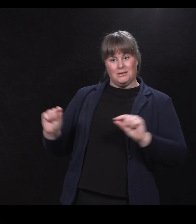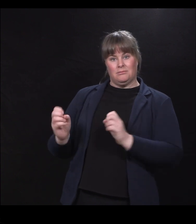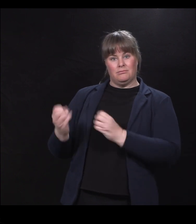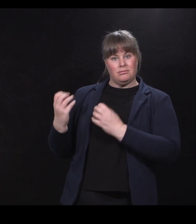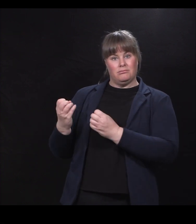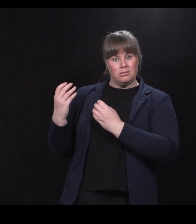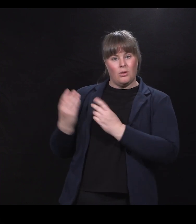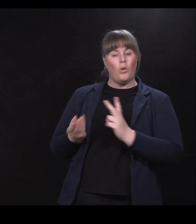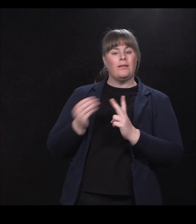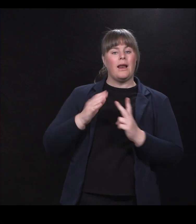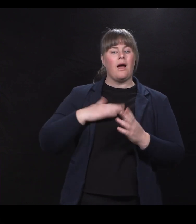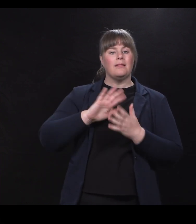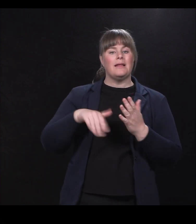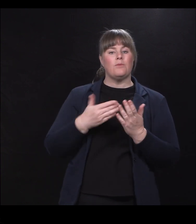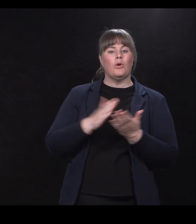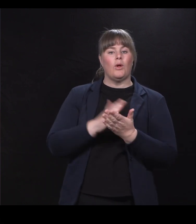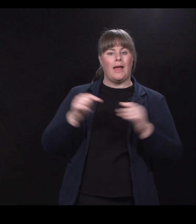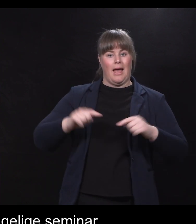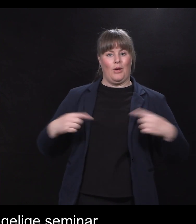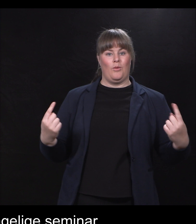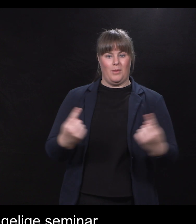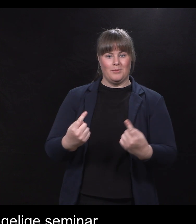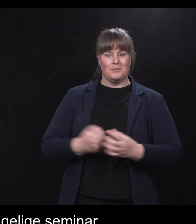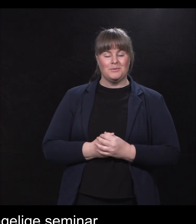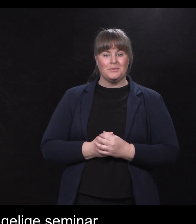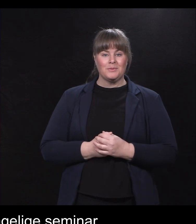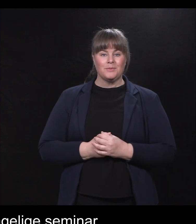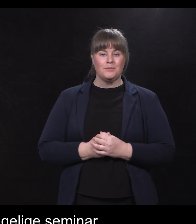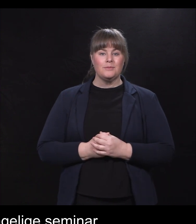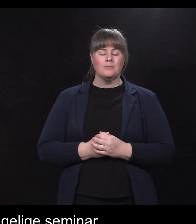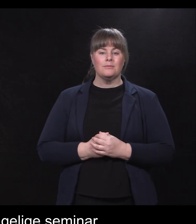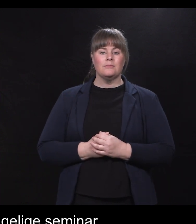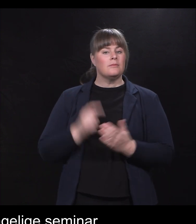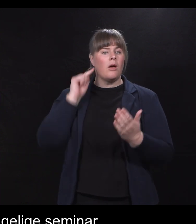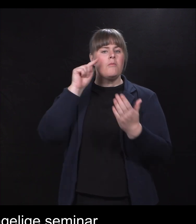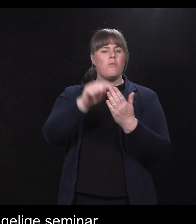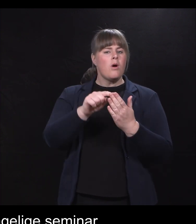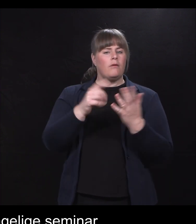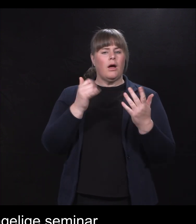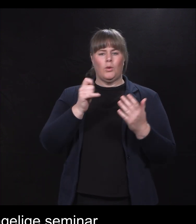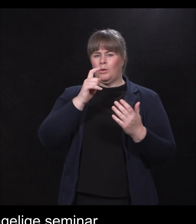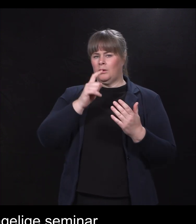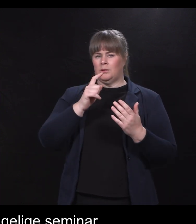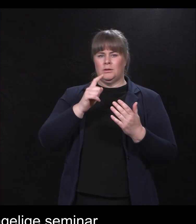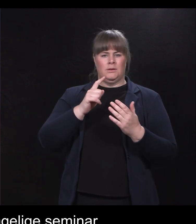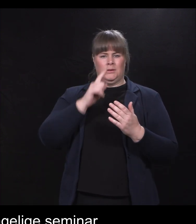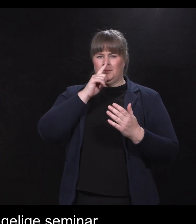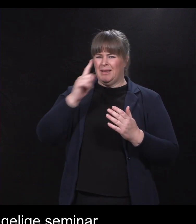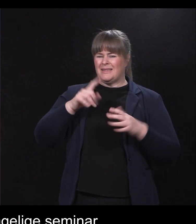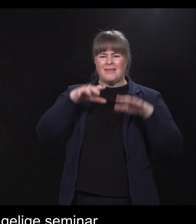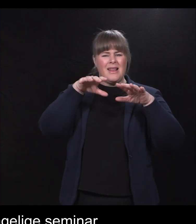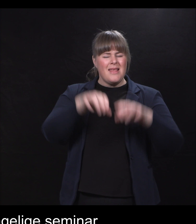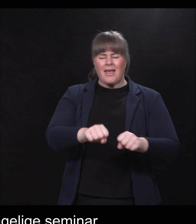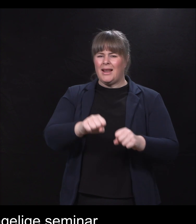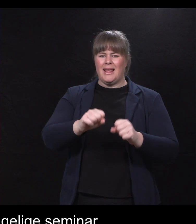tegnspråktolk her i rommet. Målet vårt er å skape tidenes mest tilgjengelige seminar og bidra til